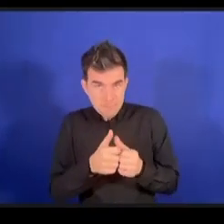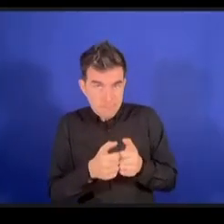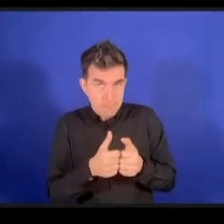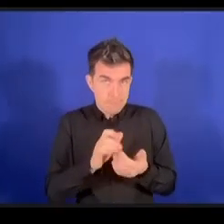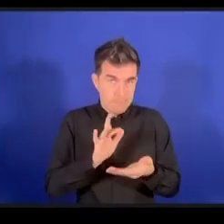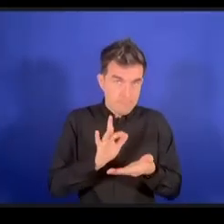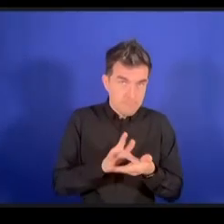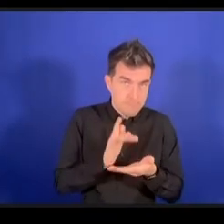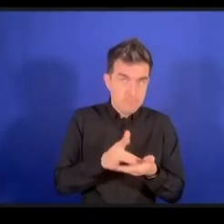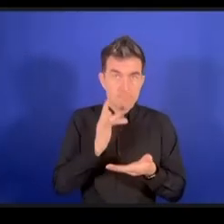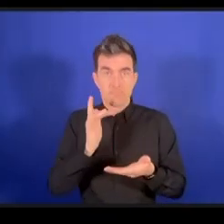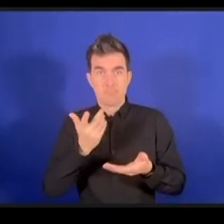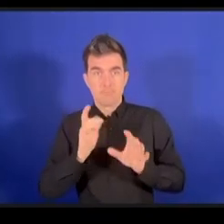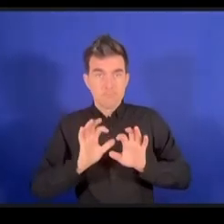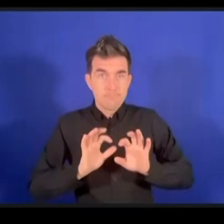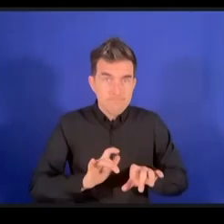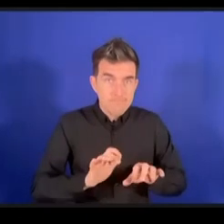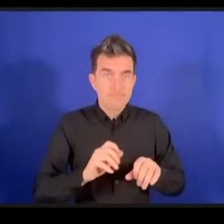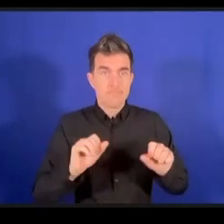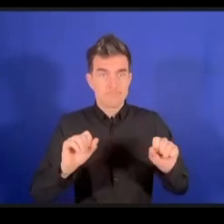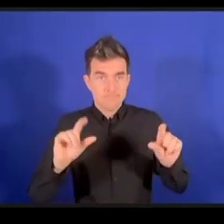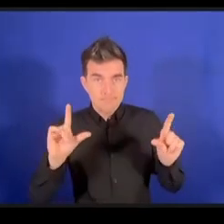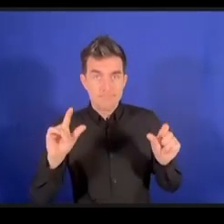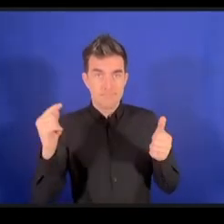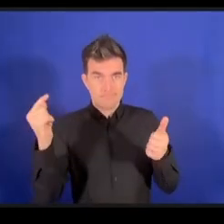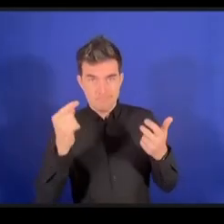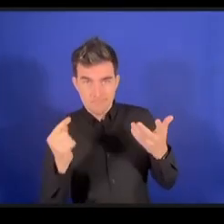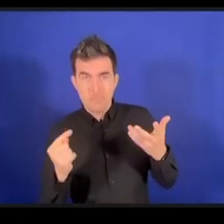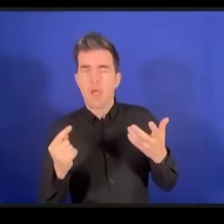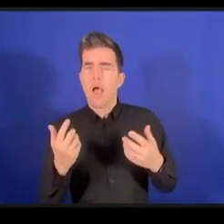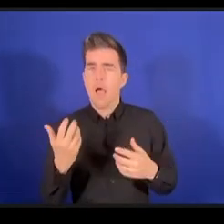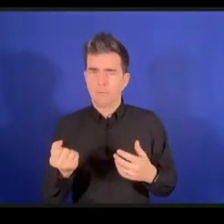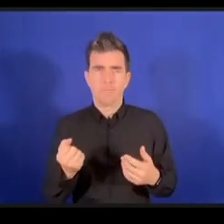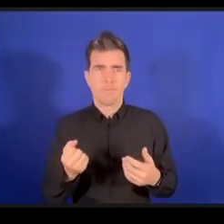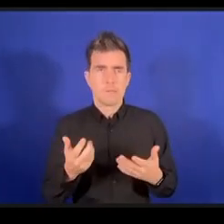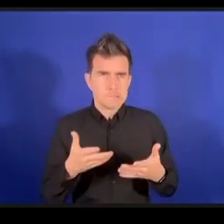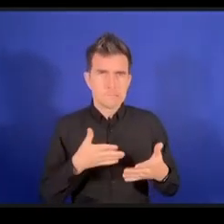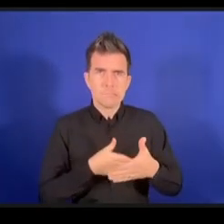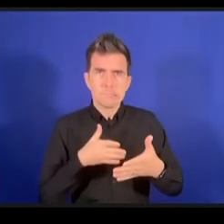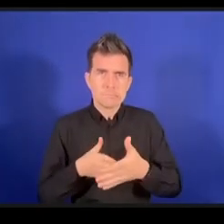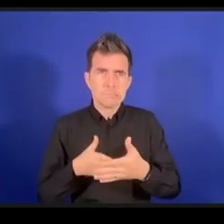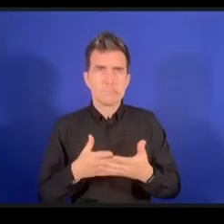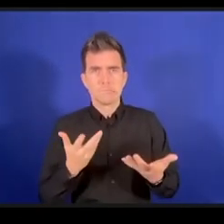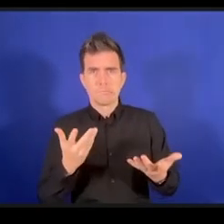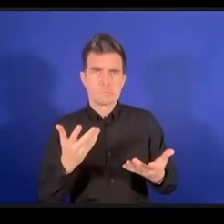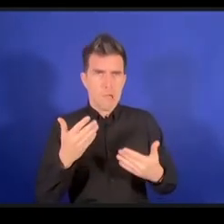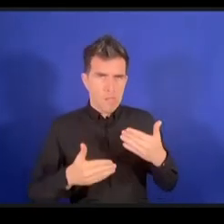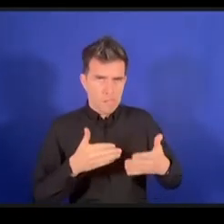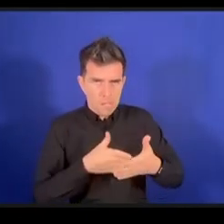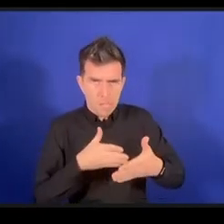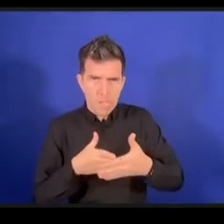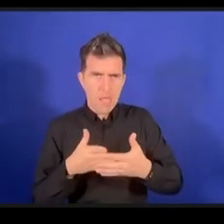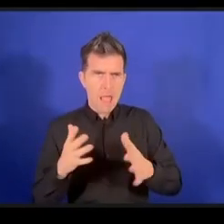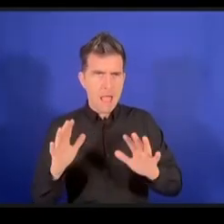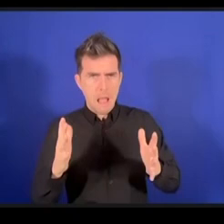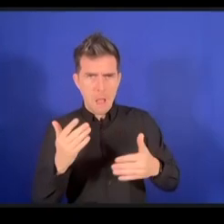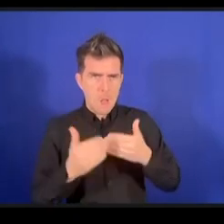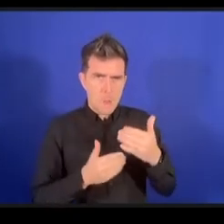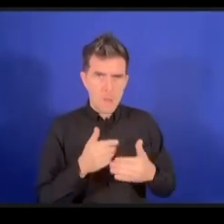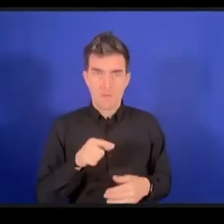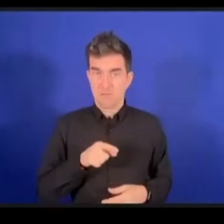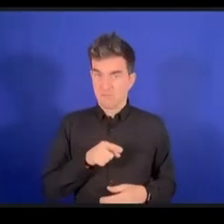الحواجز إن بقيت فإنها ستبقى تمنع هذه الفئة من المشاركة في فضاءات